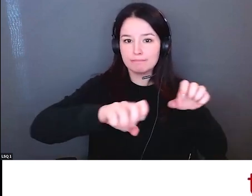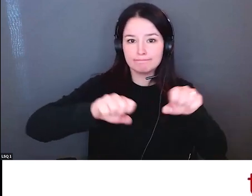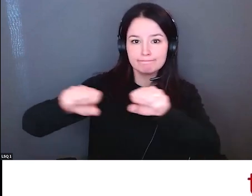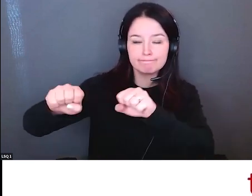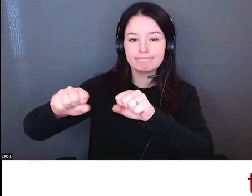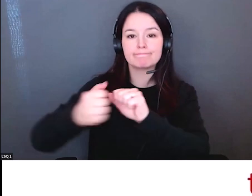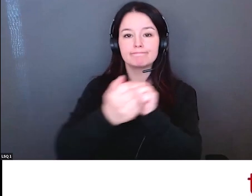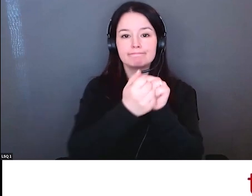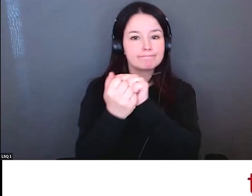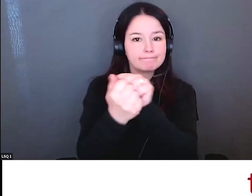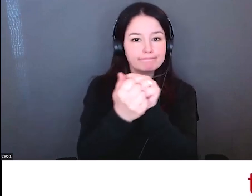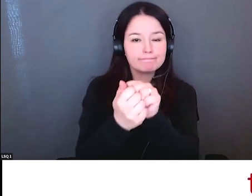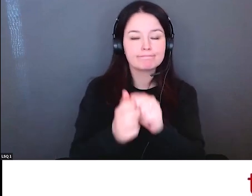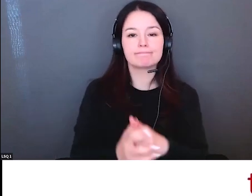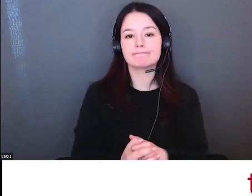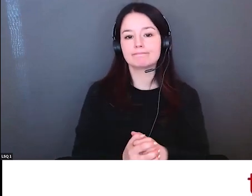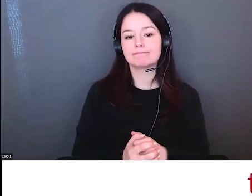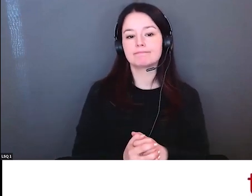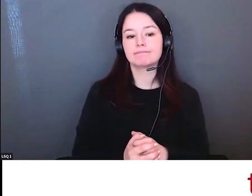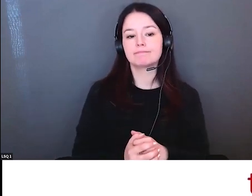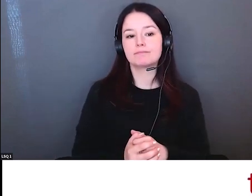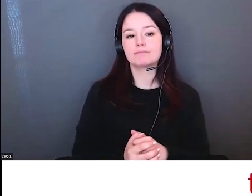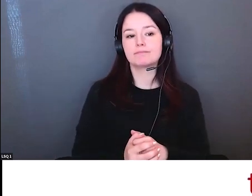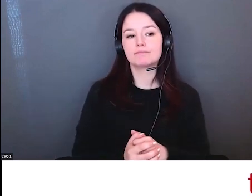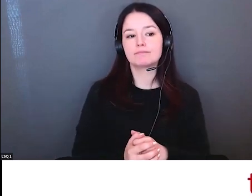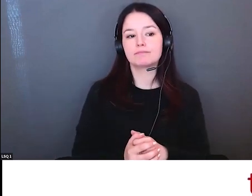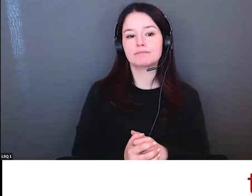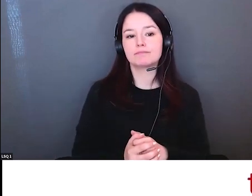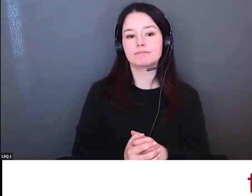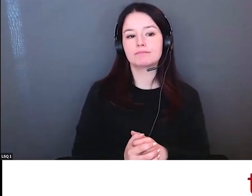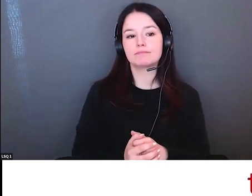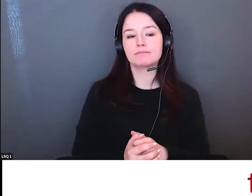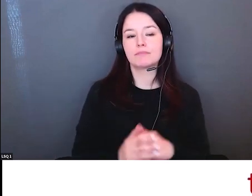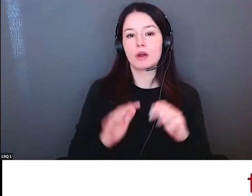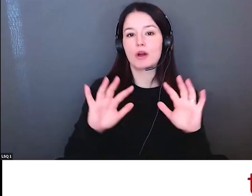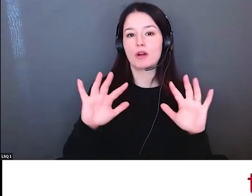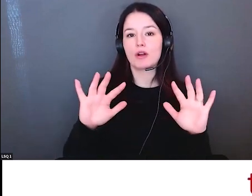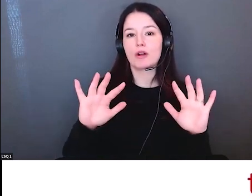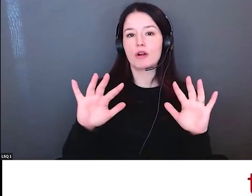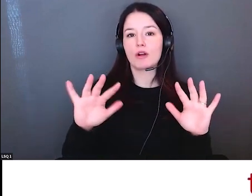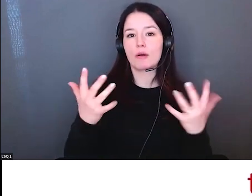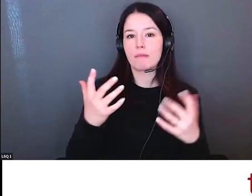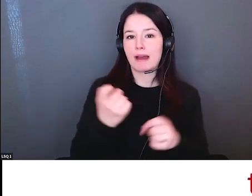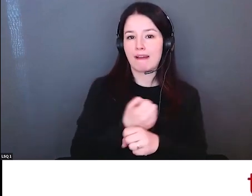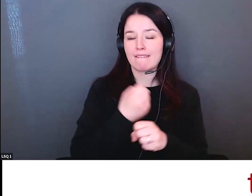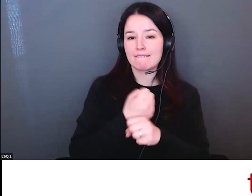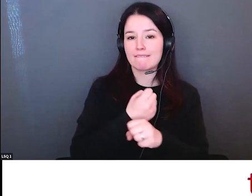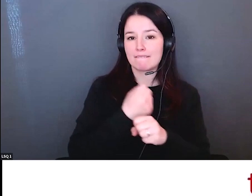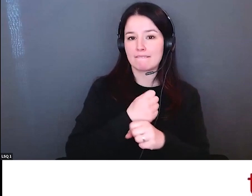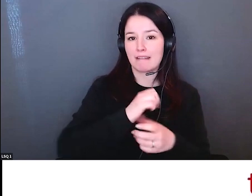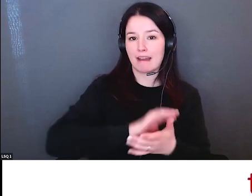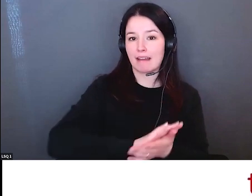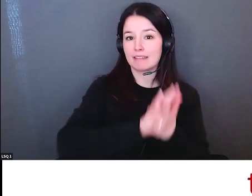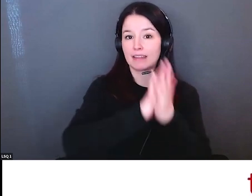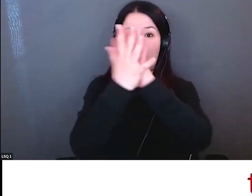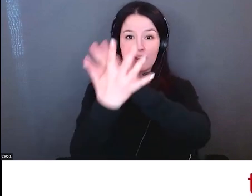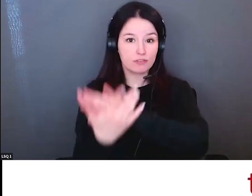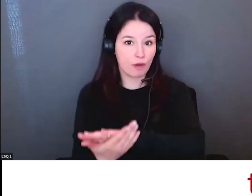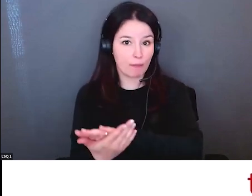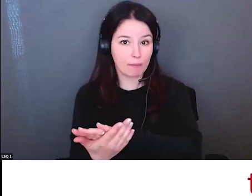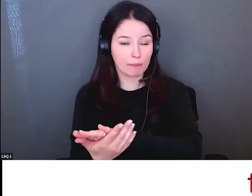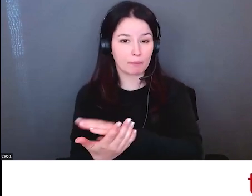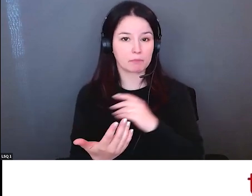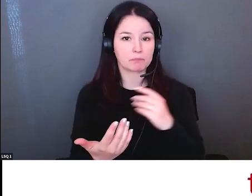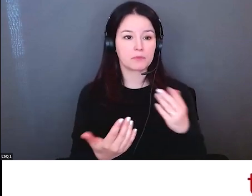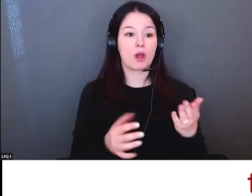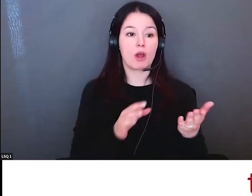avec les enseignements des toureaux c'est le respect de l'autre de différence de l